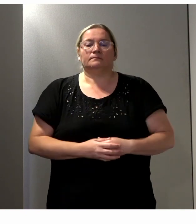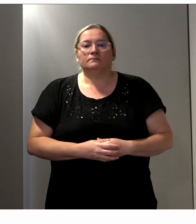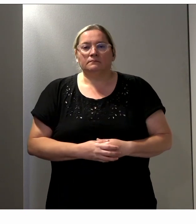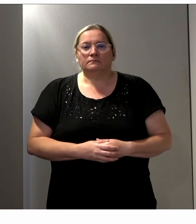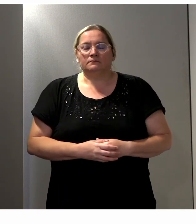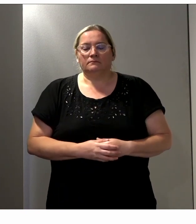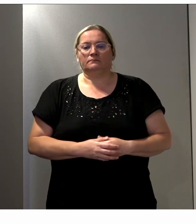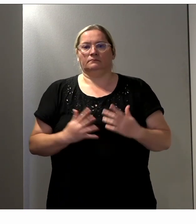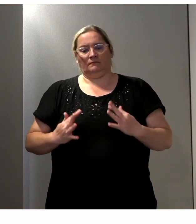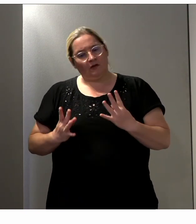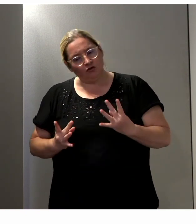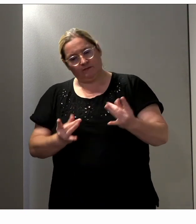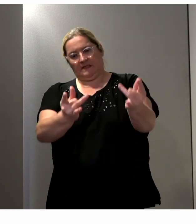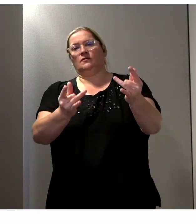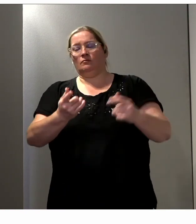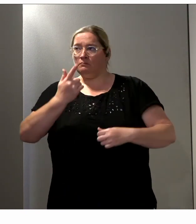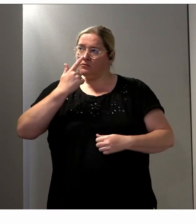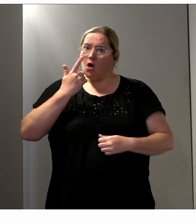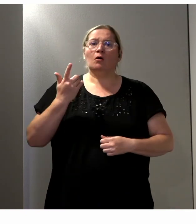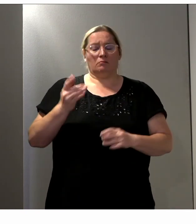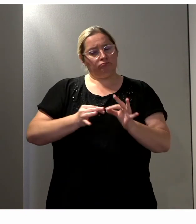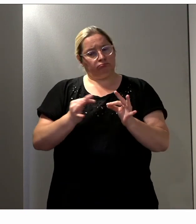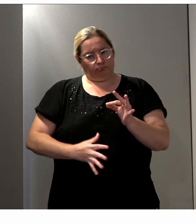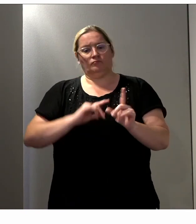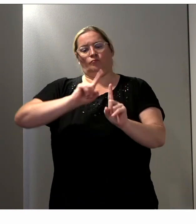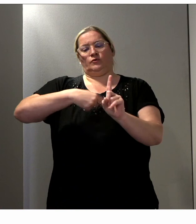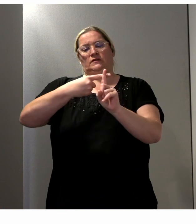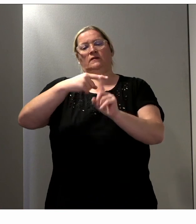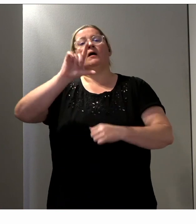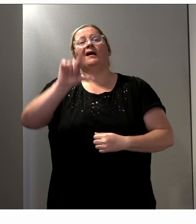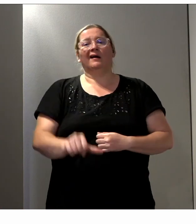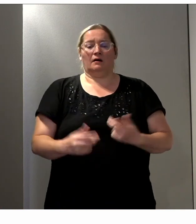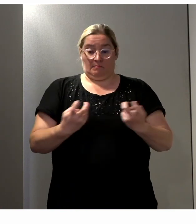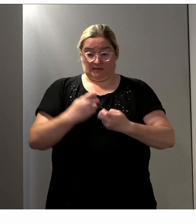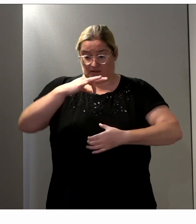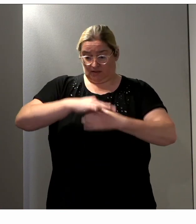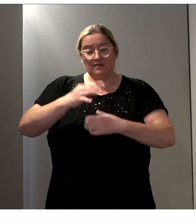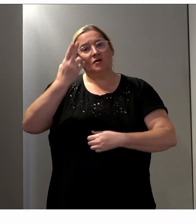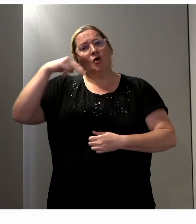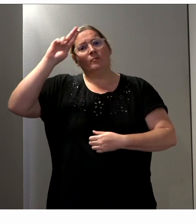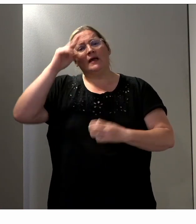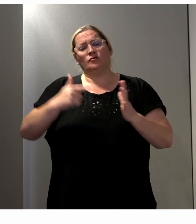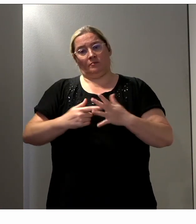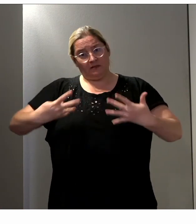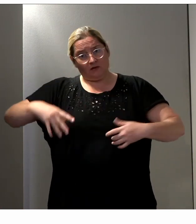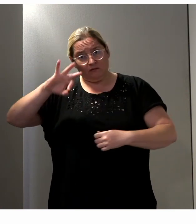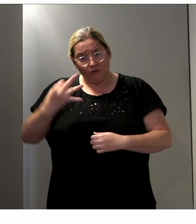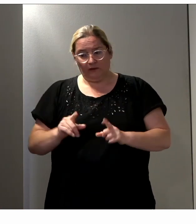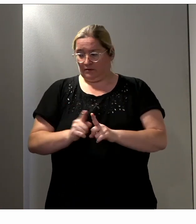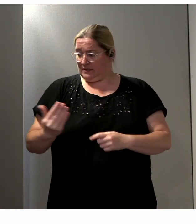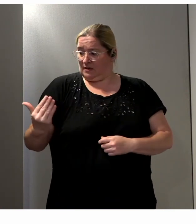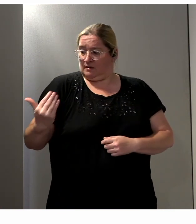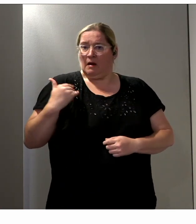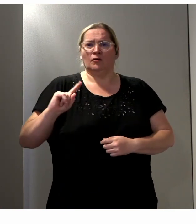de sensibilisation, elles portent leurs fruits. Je citais évidemment tout à l'heure les élections européennes de 2019, mais plus récemment,